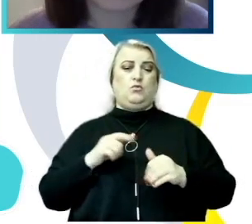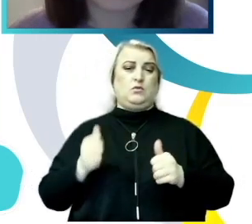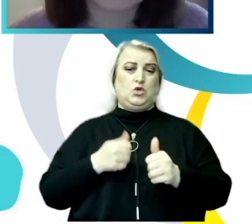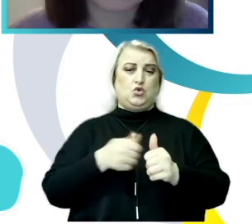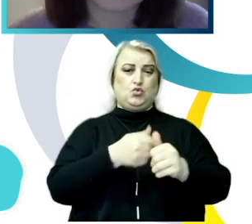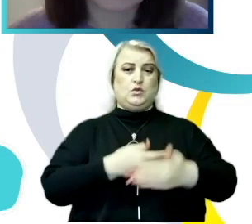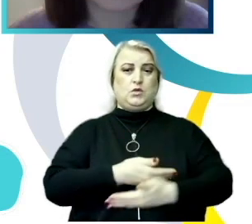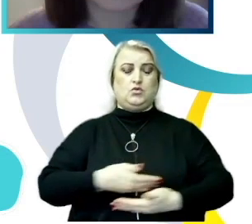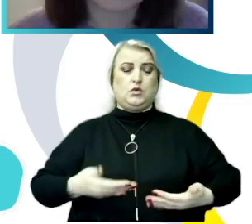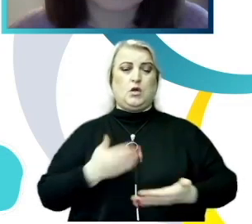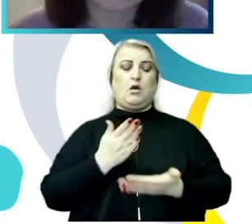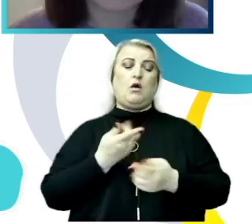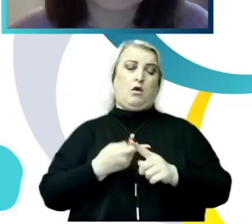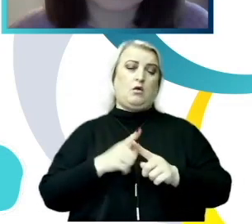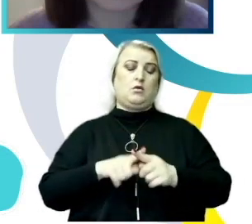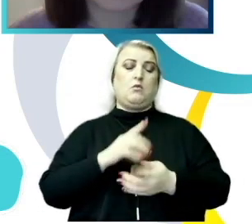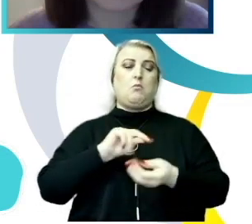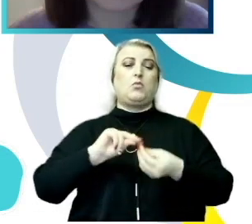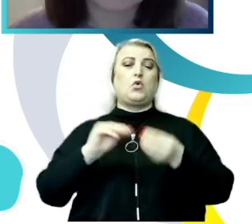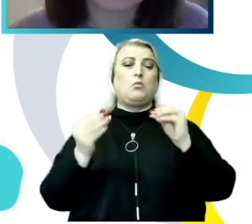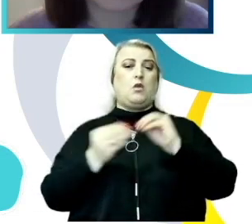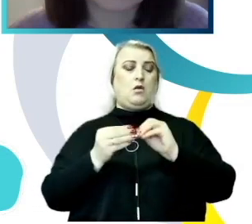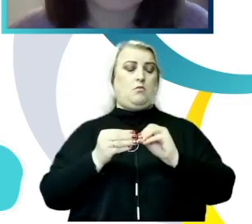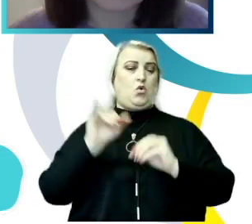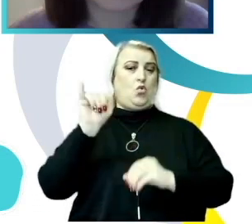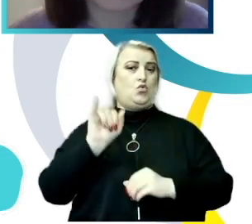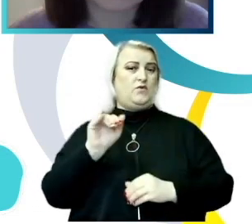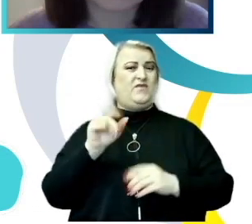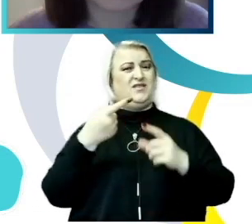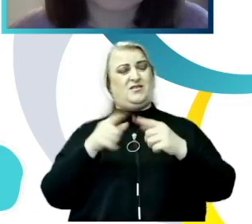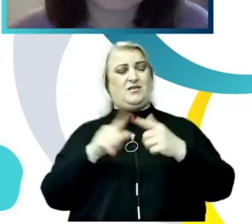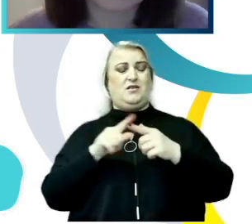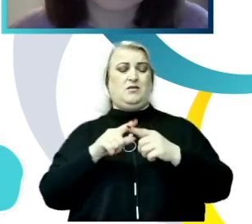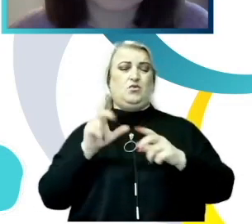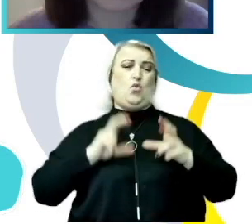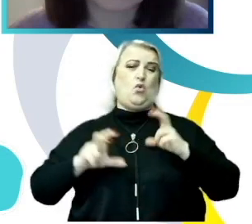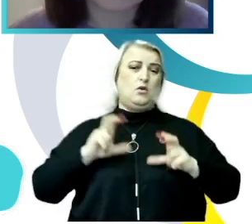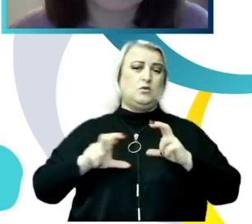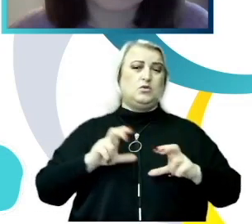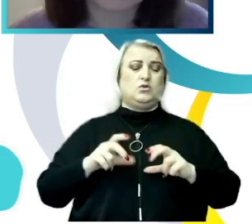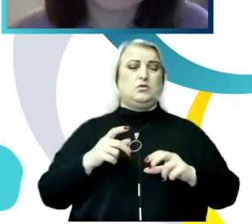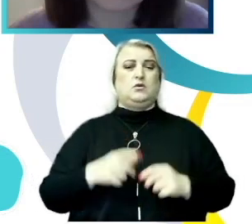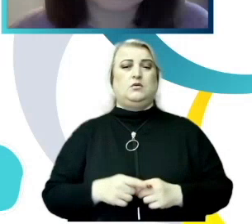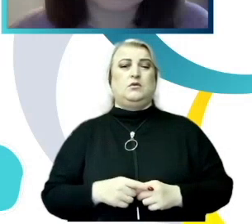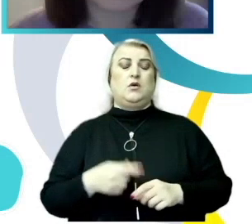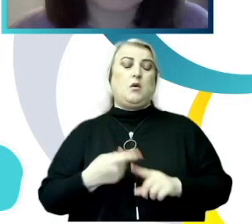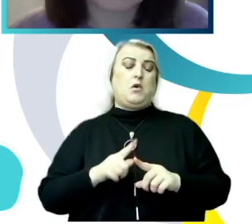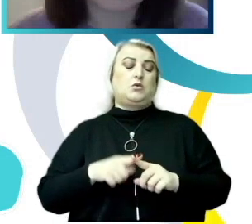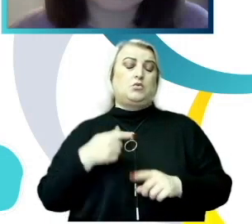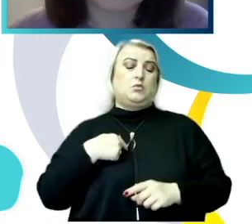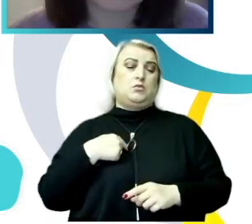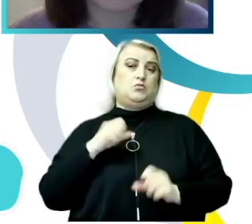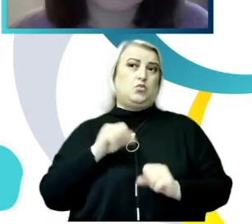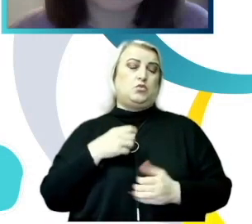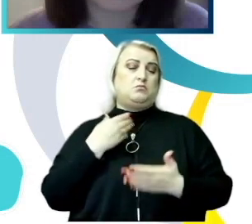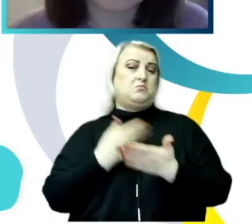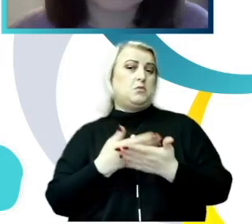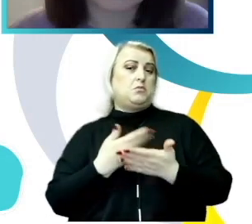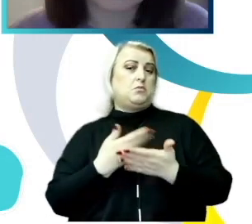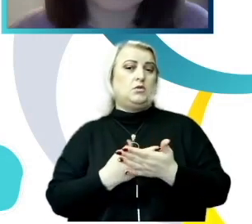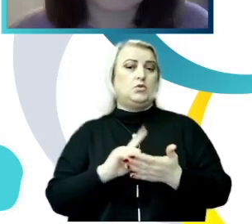problemă pentru conducerea instituției de învățământ și din acest aspect am putea să presupunem că